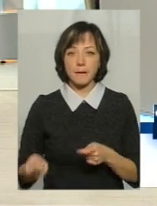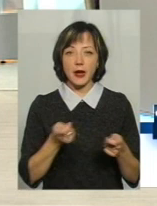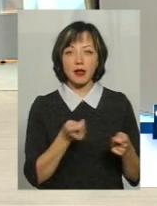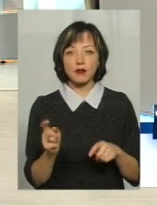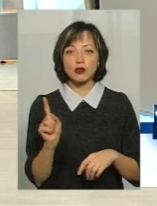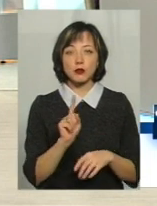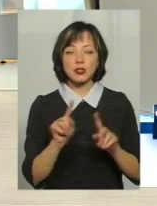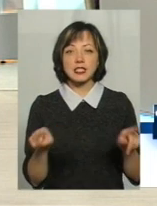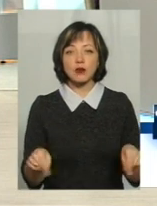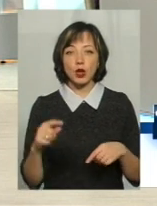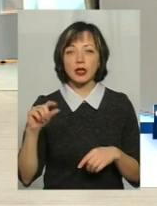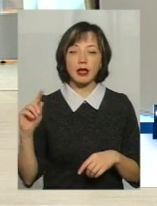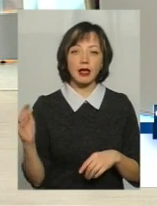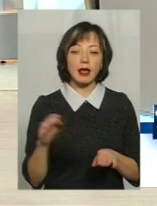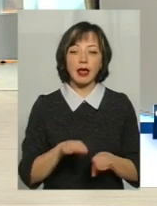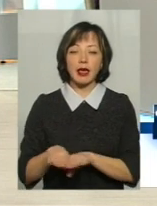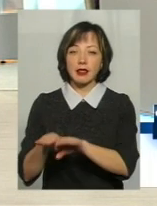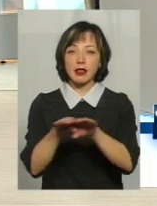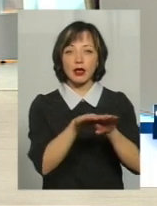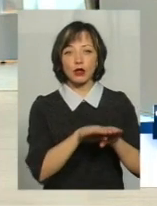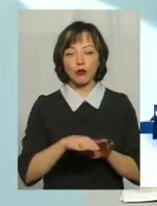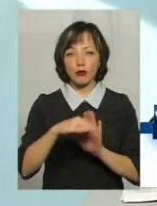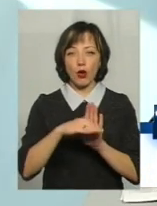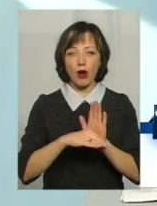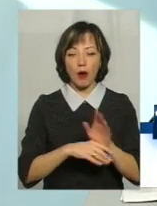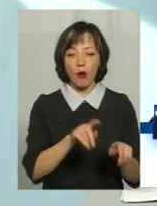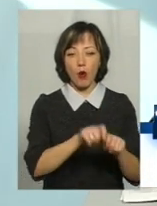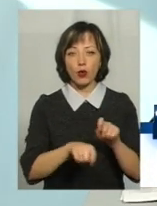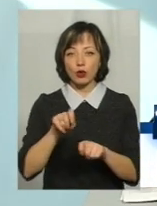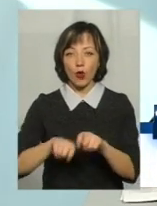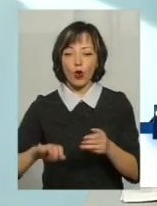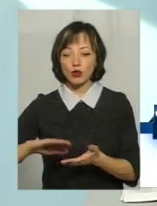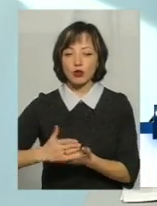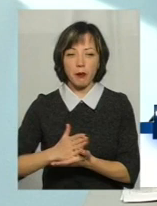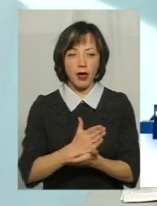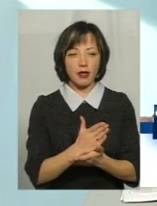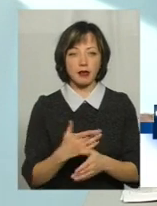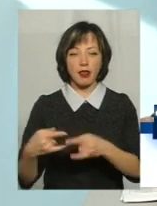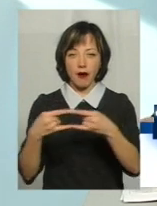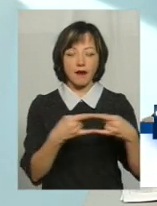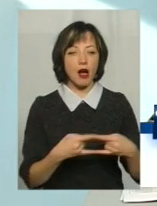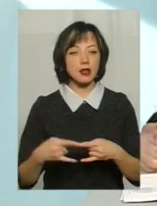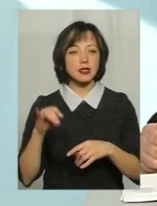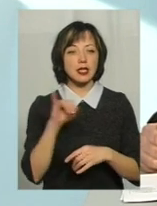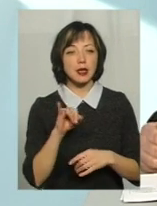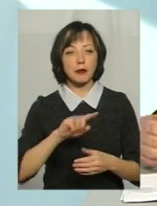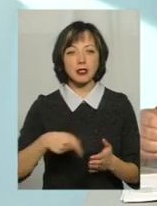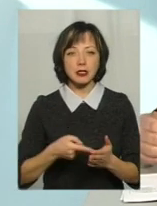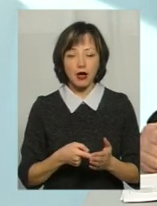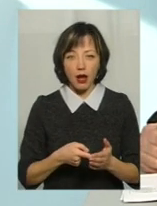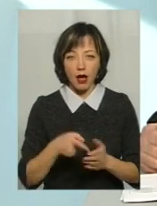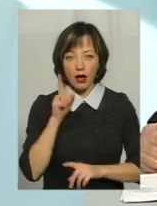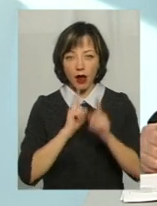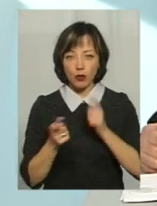щоб створити єдину програму контролю GPS-навігації, щоб і міська рада, управління